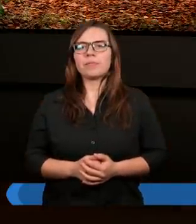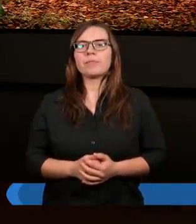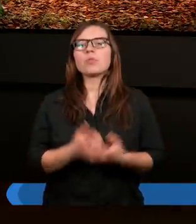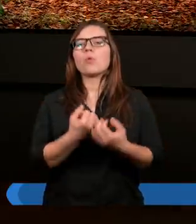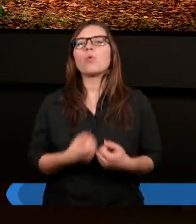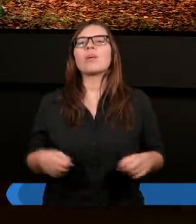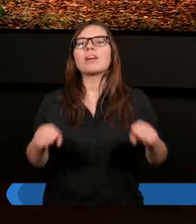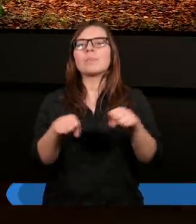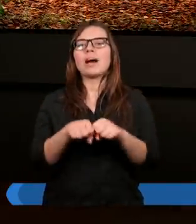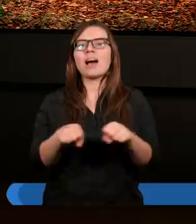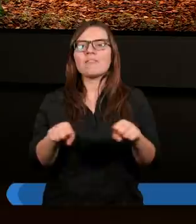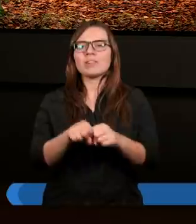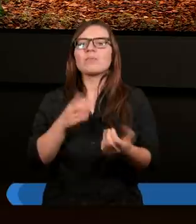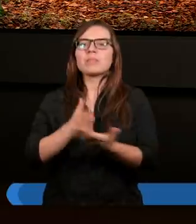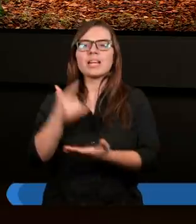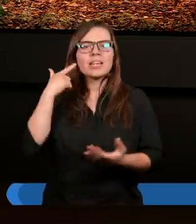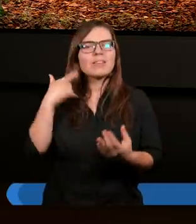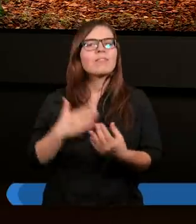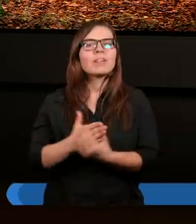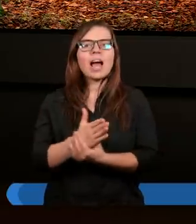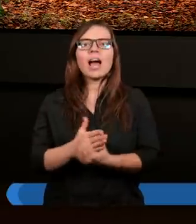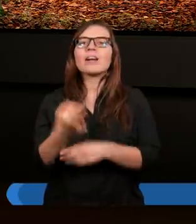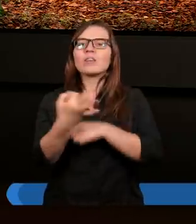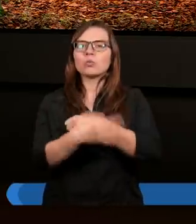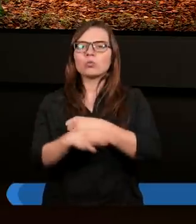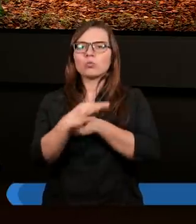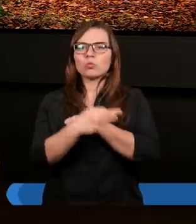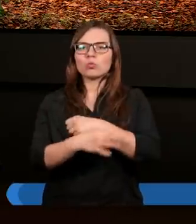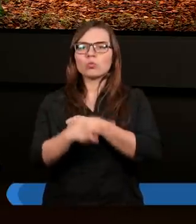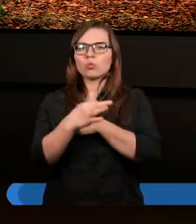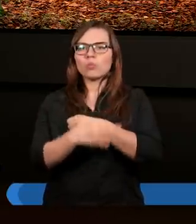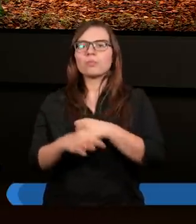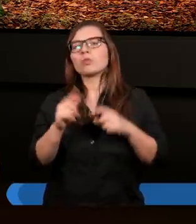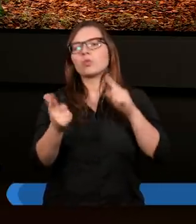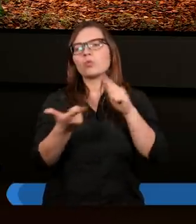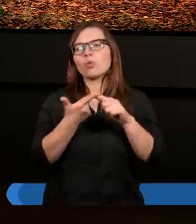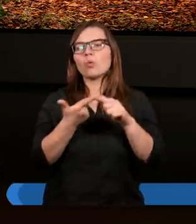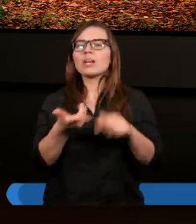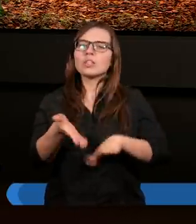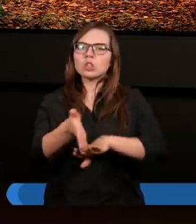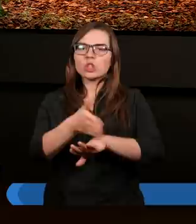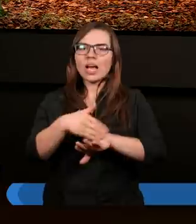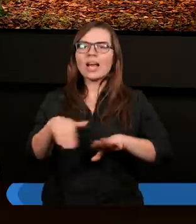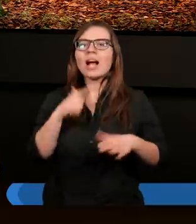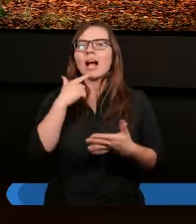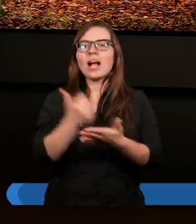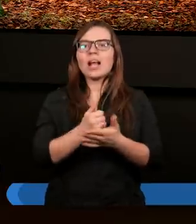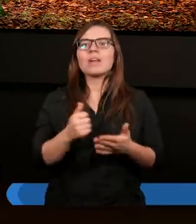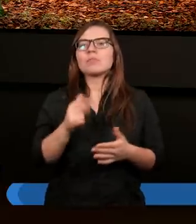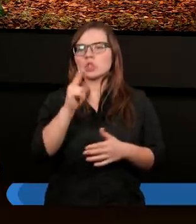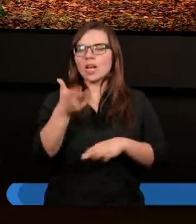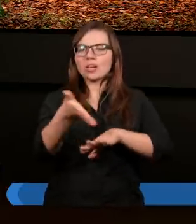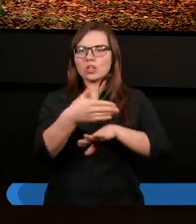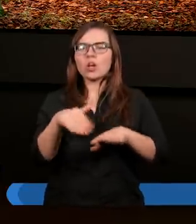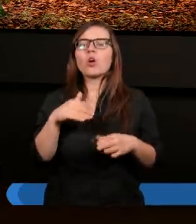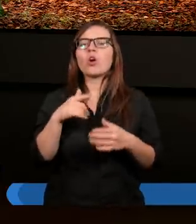Usprawiedliwienie przez wiarę, studium drugiej części trzeciego